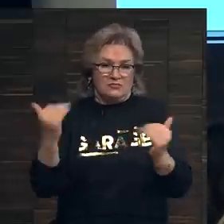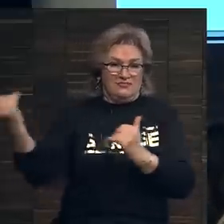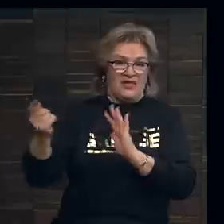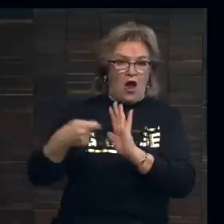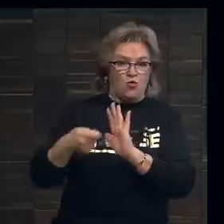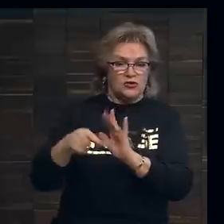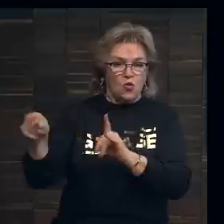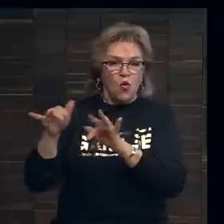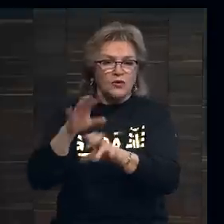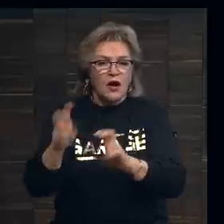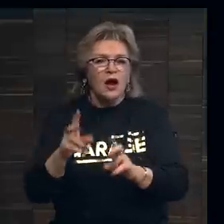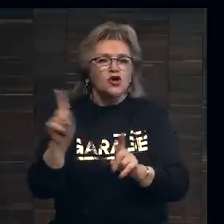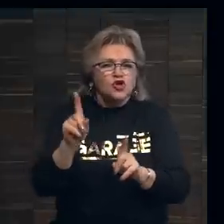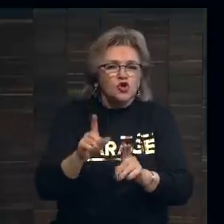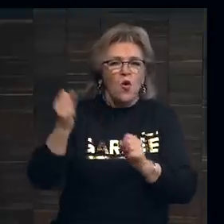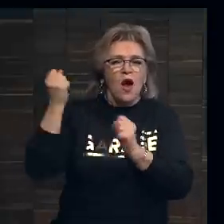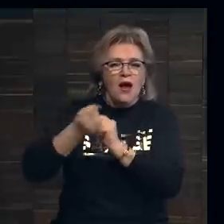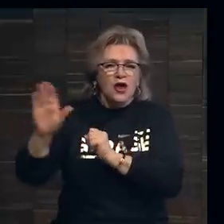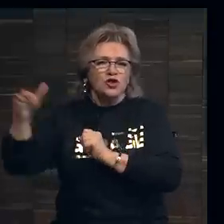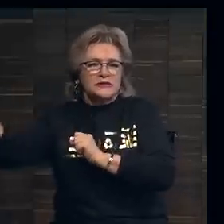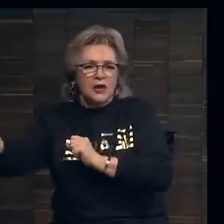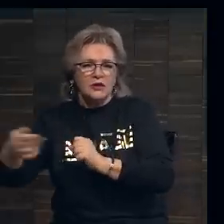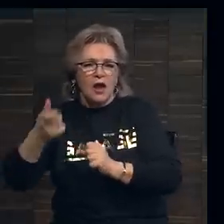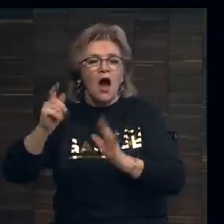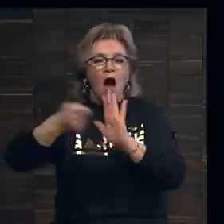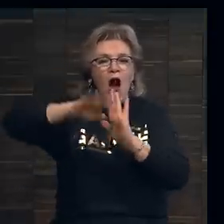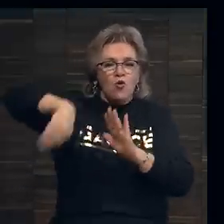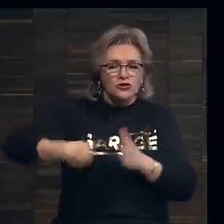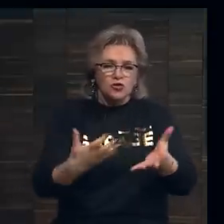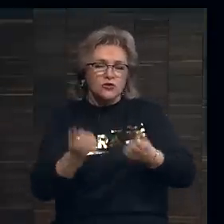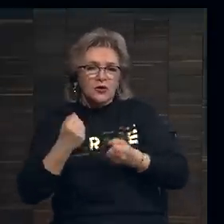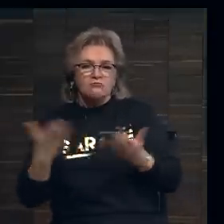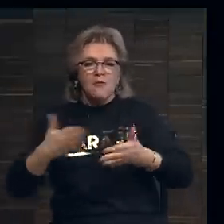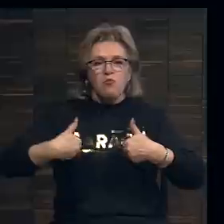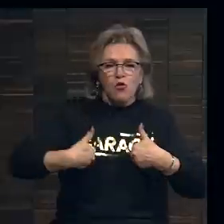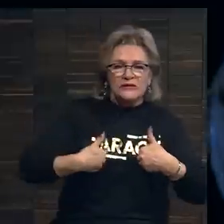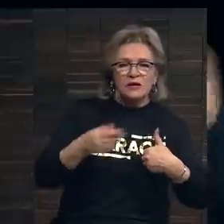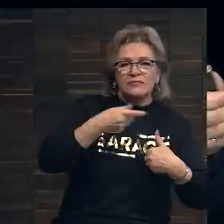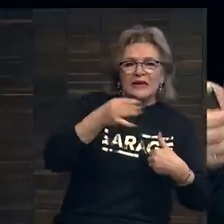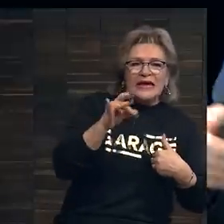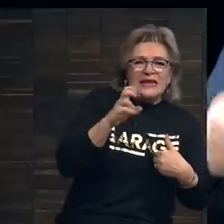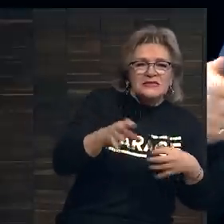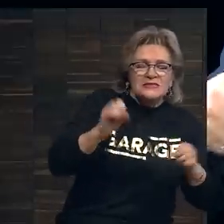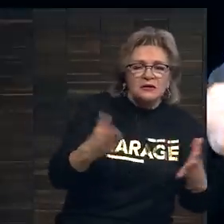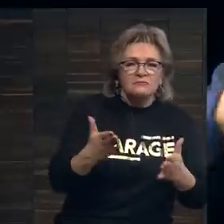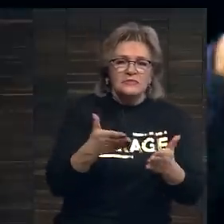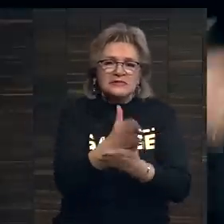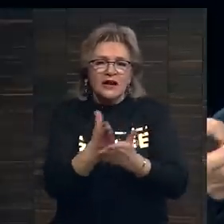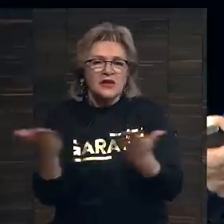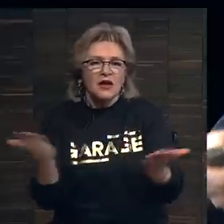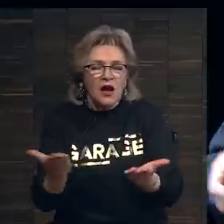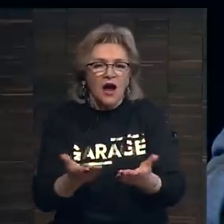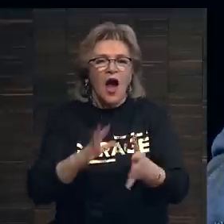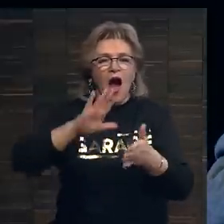Что каждая сторона выносит с аукциона, каковы пользы, каков риск, каковы стратегии. И далее